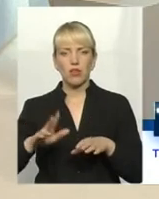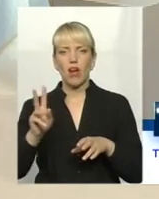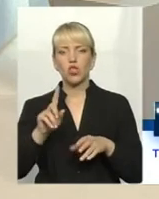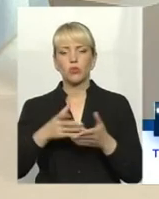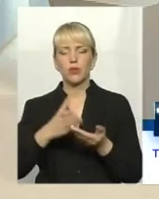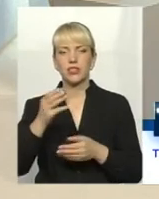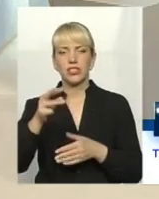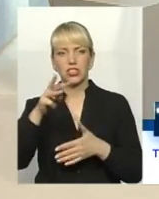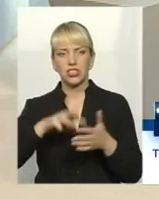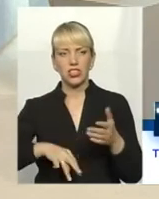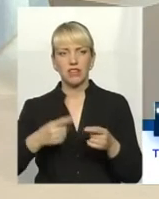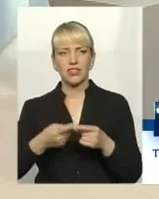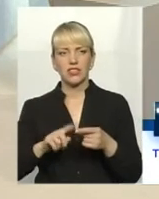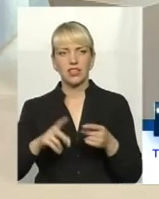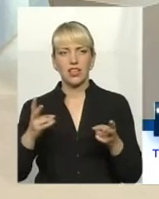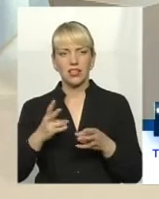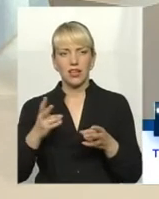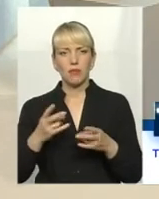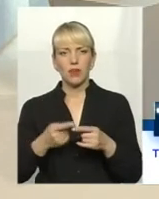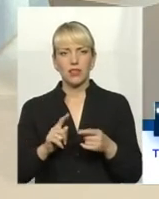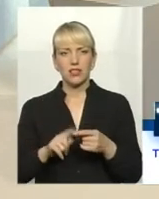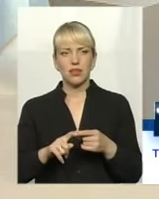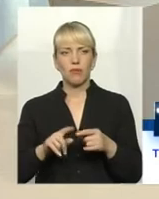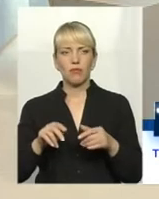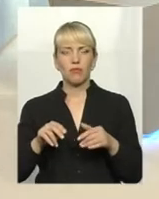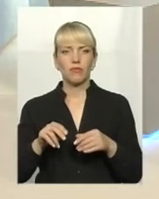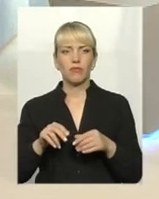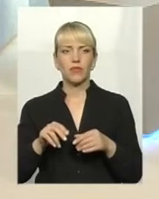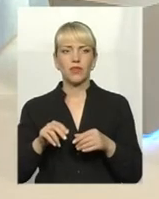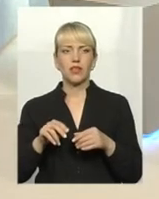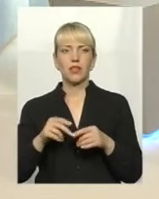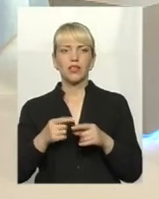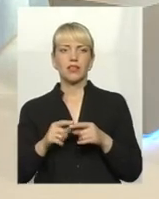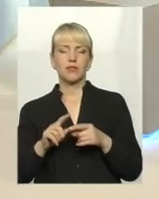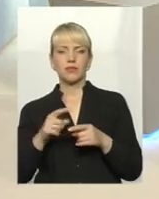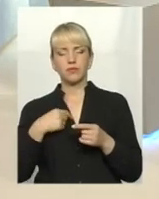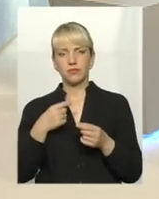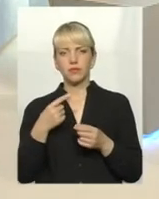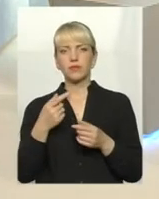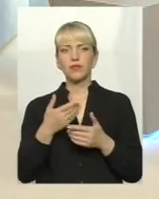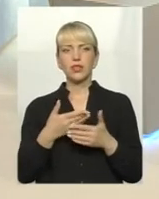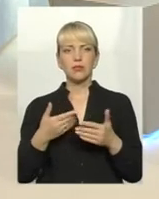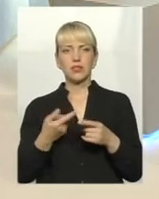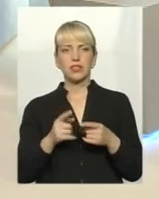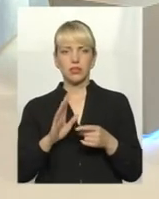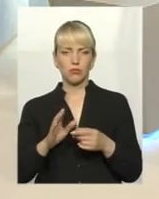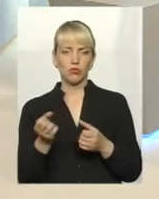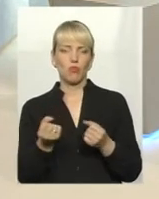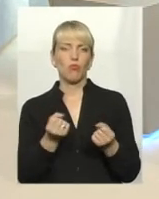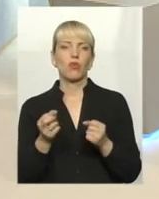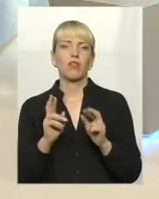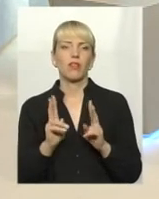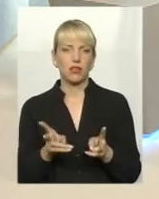бути... Це же про соціальну ми говоримо, про ефіру. Так, То ми з цим будемо старатися